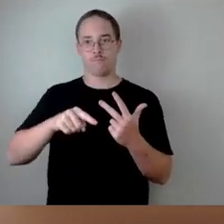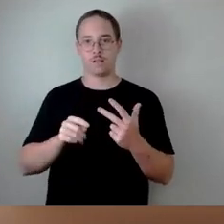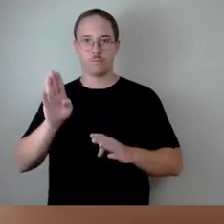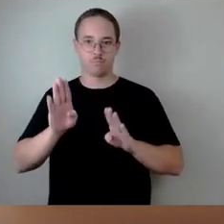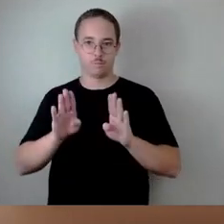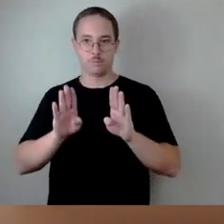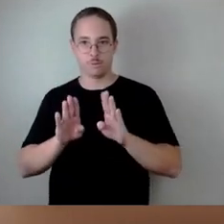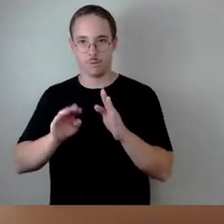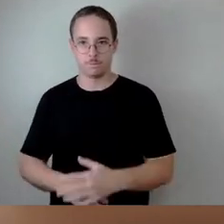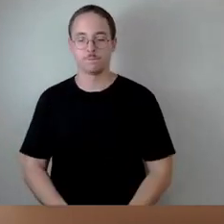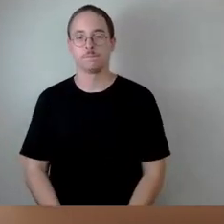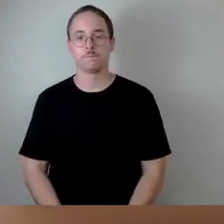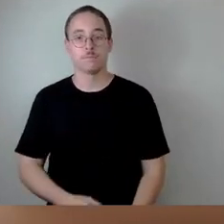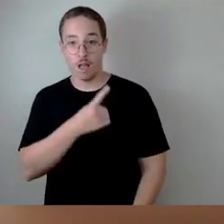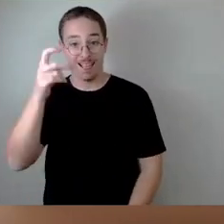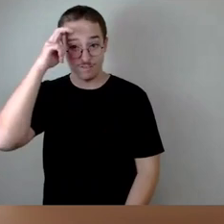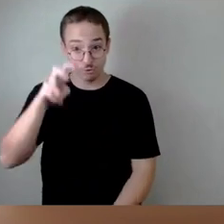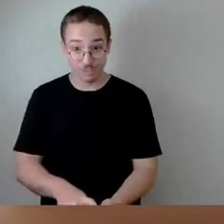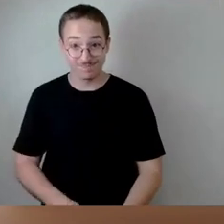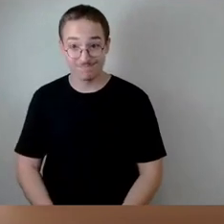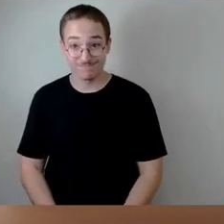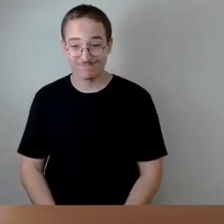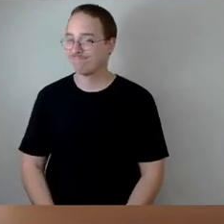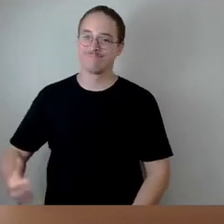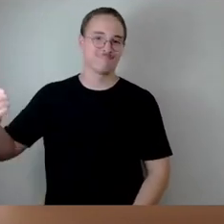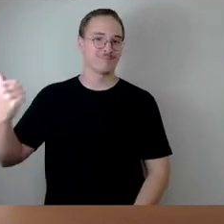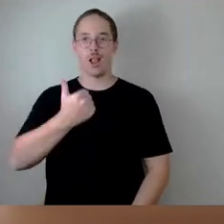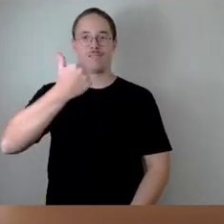Sind Sie damit einverstanden? Sensationell.